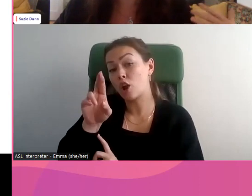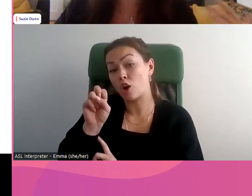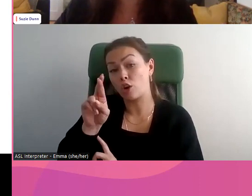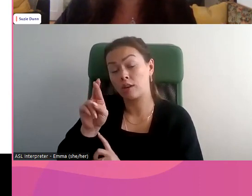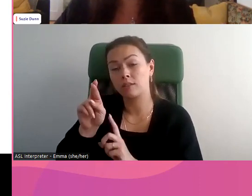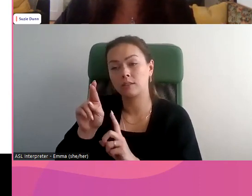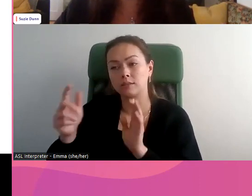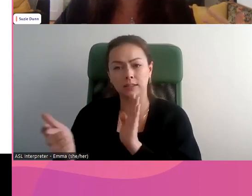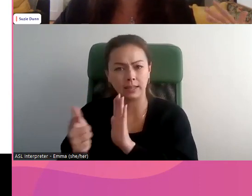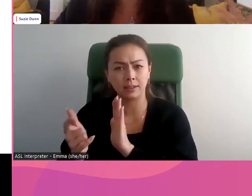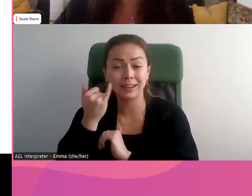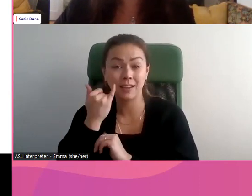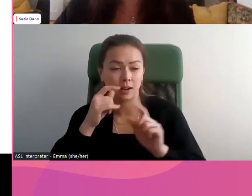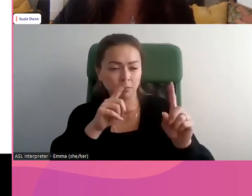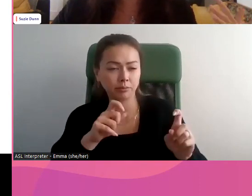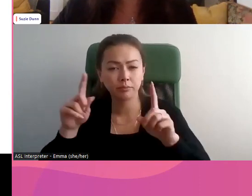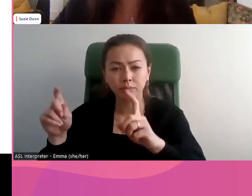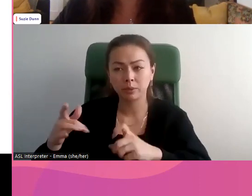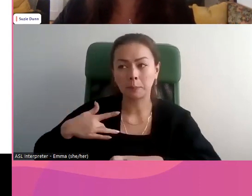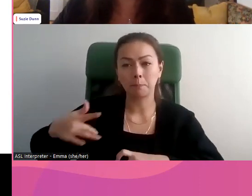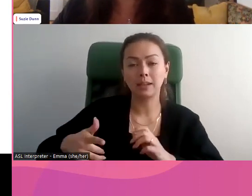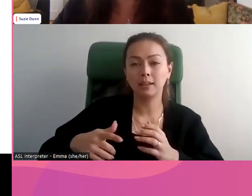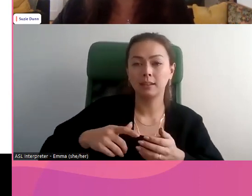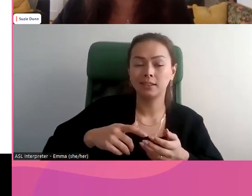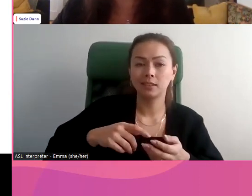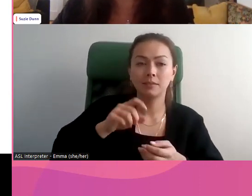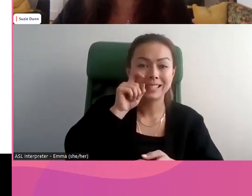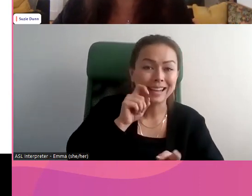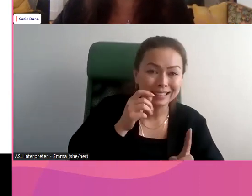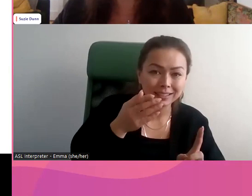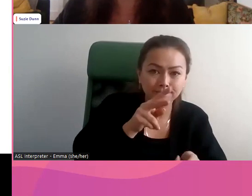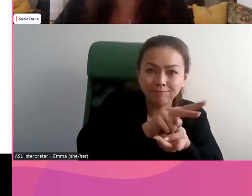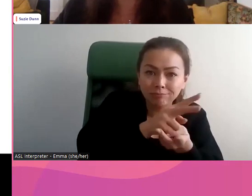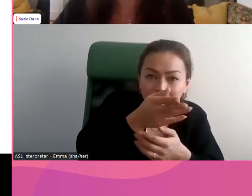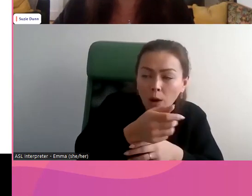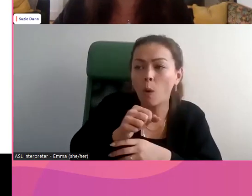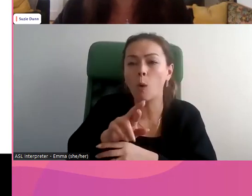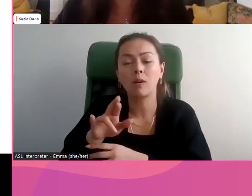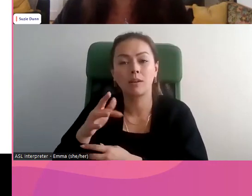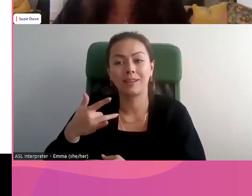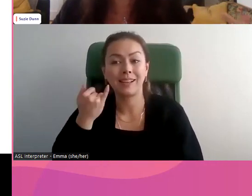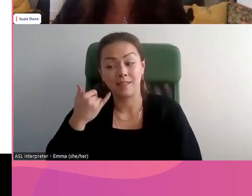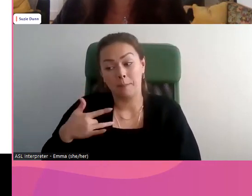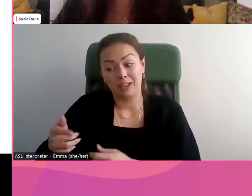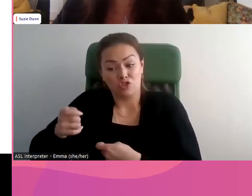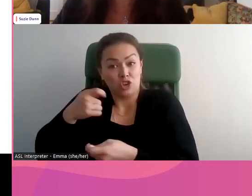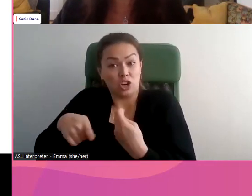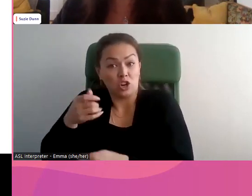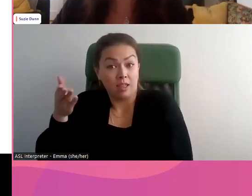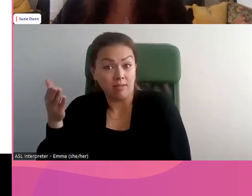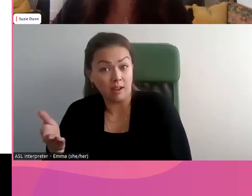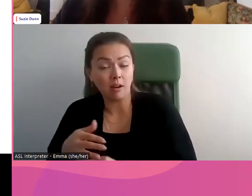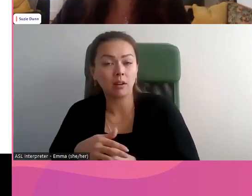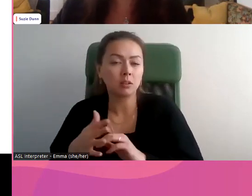Et donc, est-ce que vous avez le droit de prendre des photos dans des endroits où vous changez ou que vous pouvez avoir des relations sexuelles? Parce que les garçons qui ont